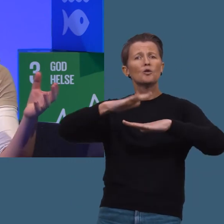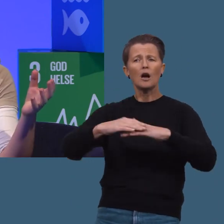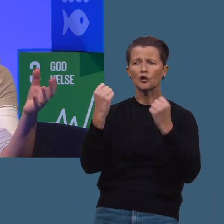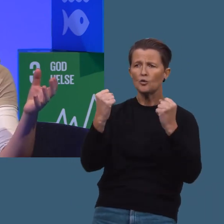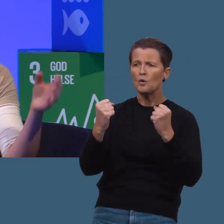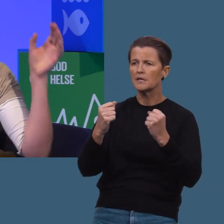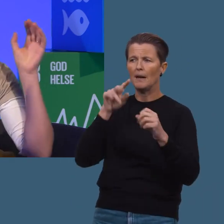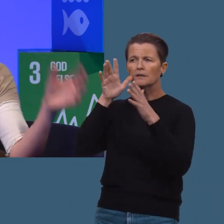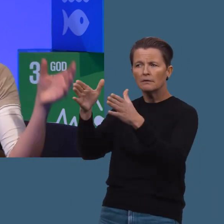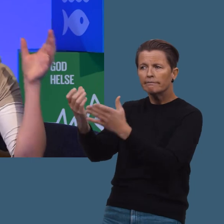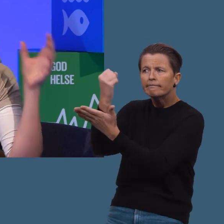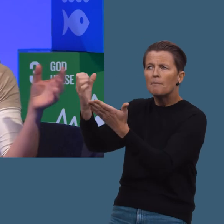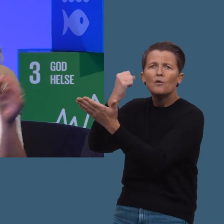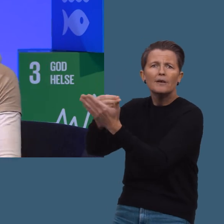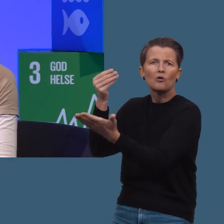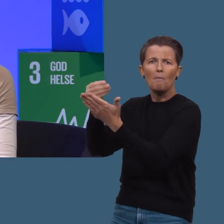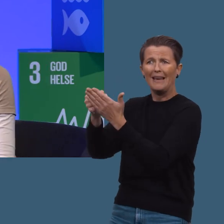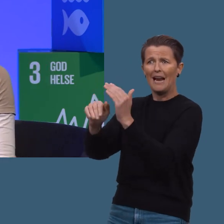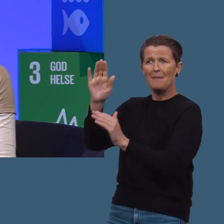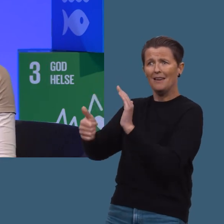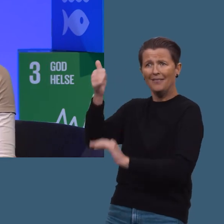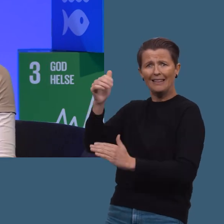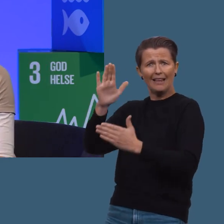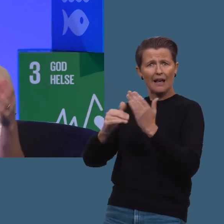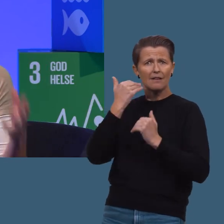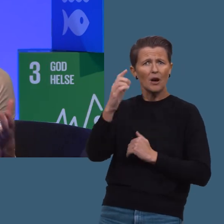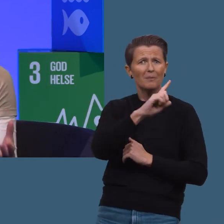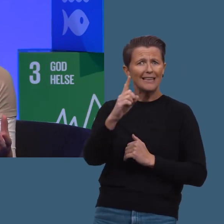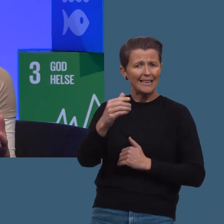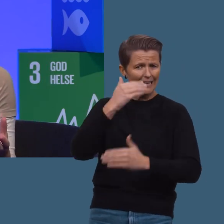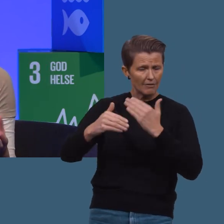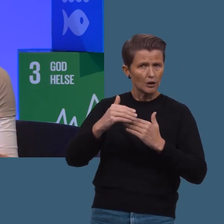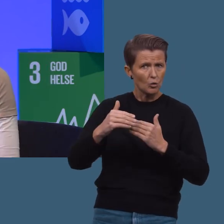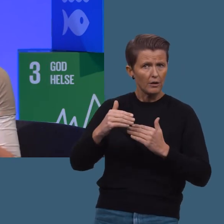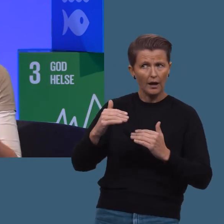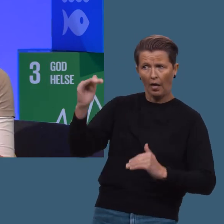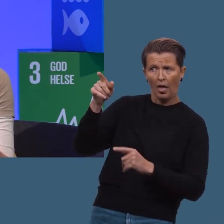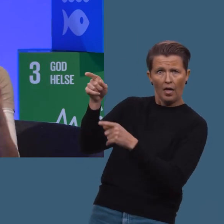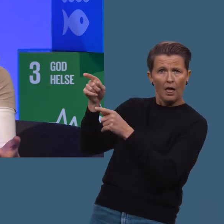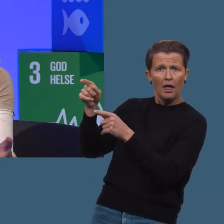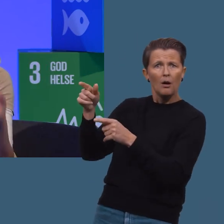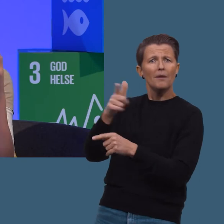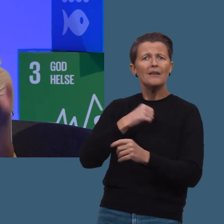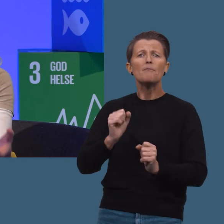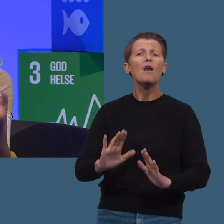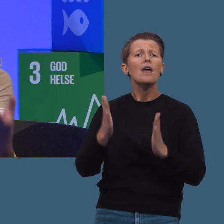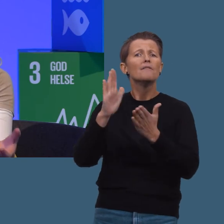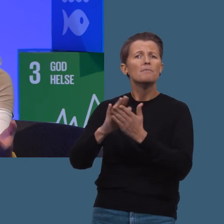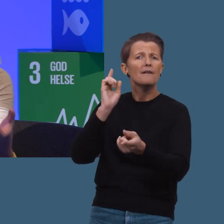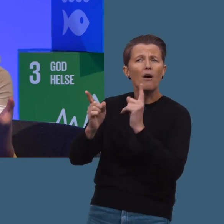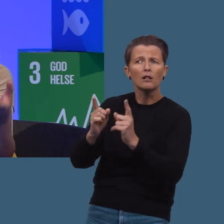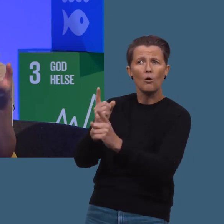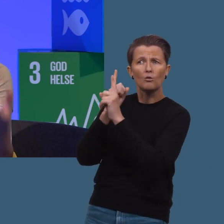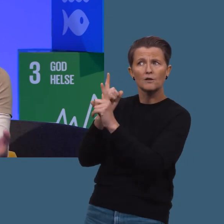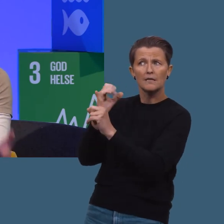alltid setter hensyn til profitt og penger over hensynet til fremtidige generasjoner. Og vi skal leve med det her, vi skal leve med de